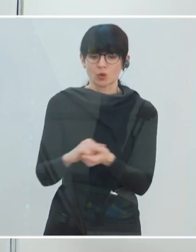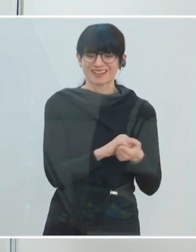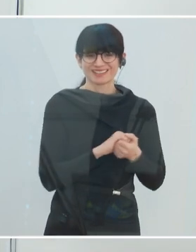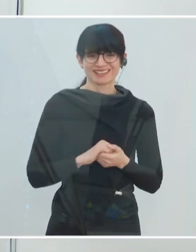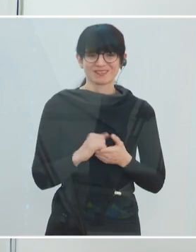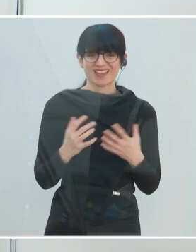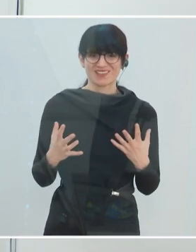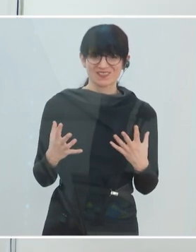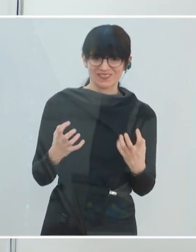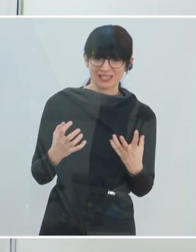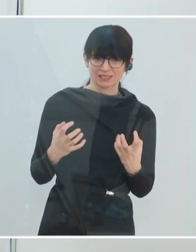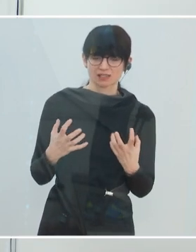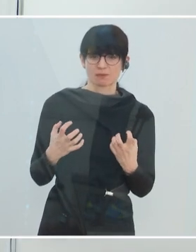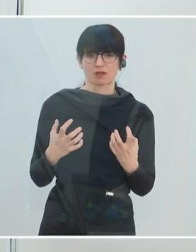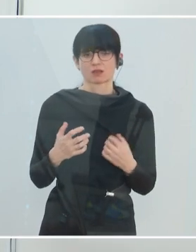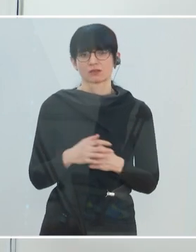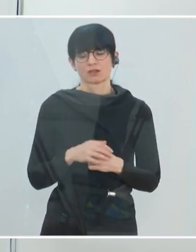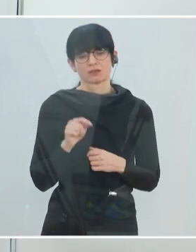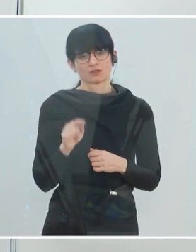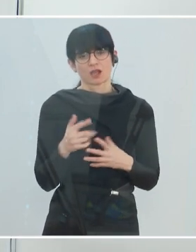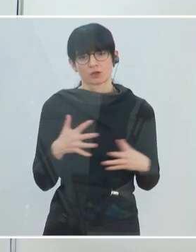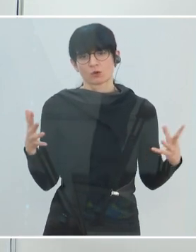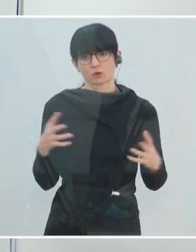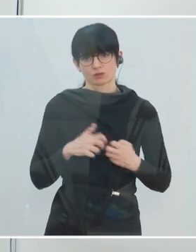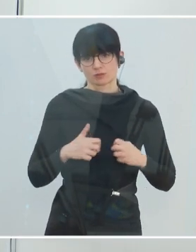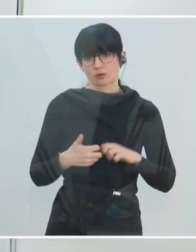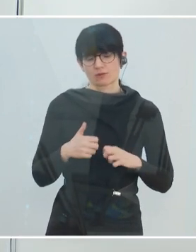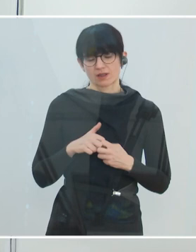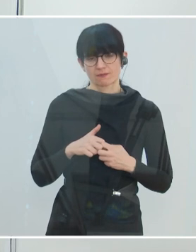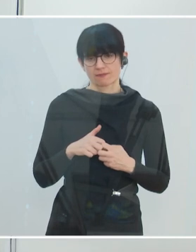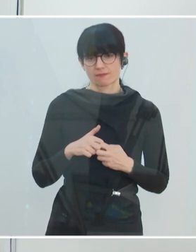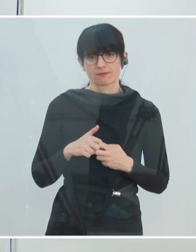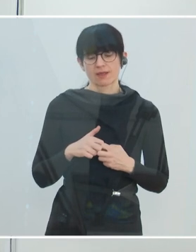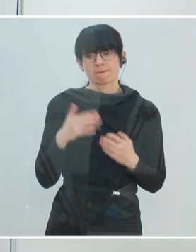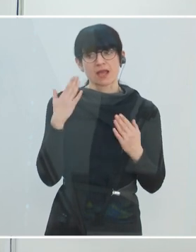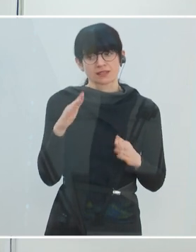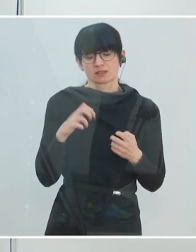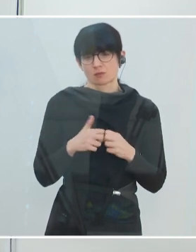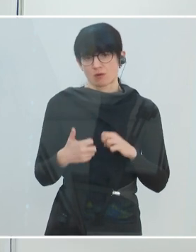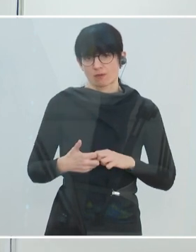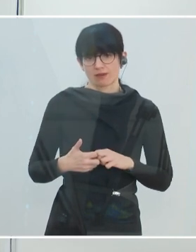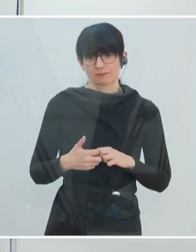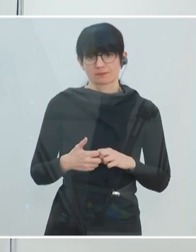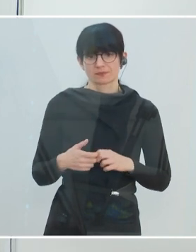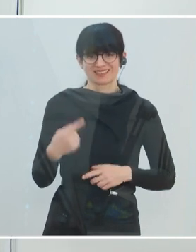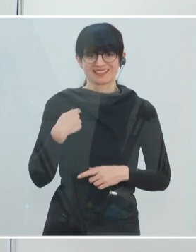Und das ist der Bereich, wo wir momentan am meisten Probleme haben. Das ist der Bereich, wo Leute sich handlungs und entscheidungsfähig